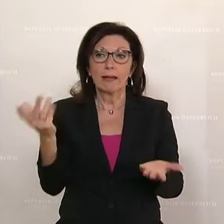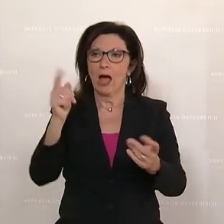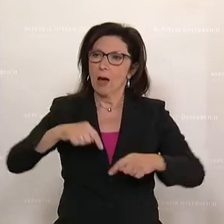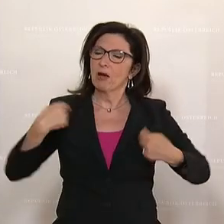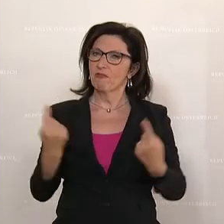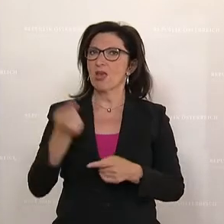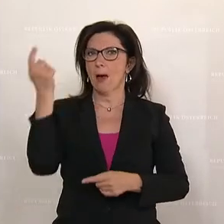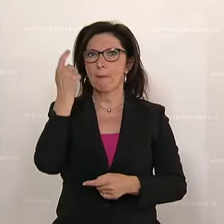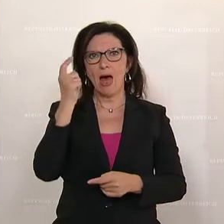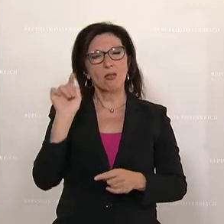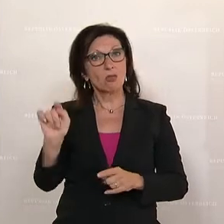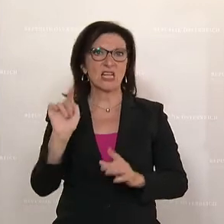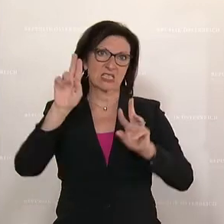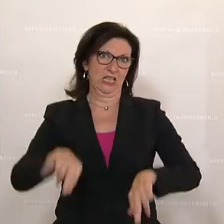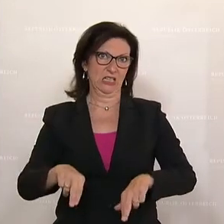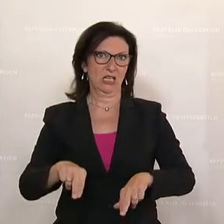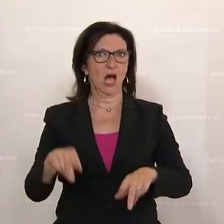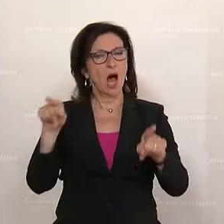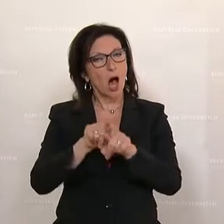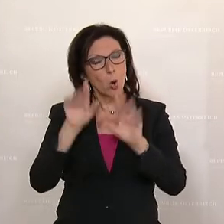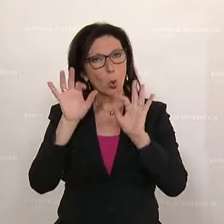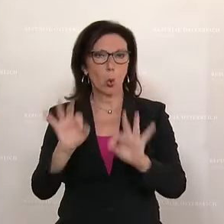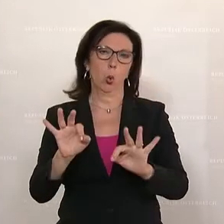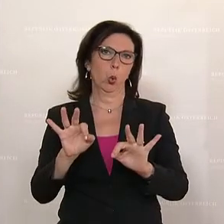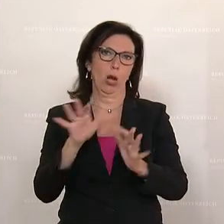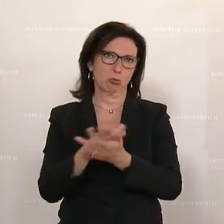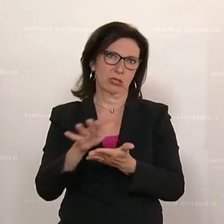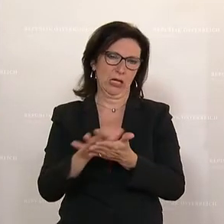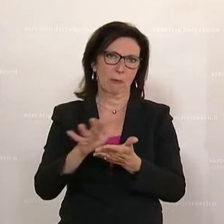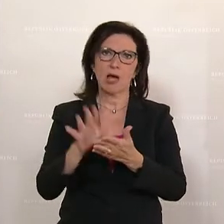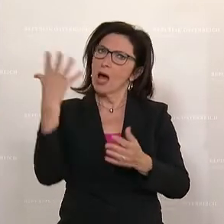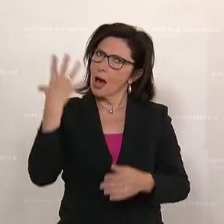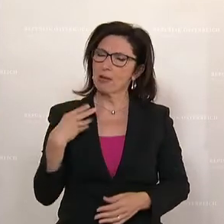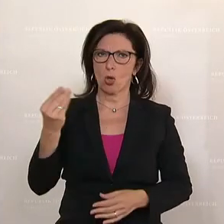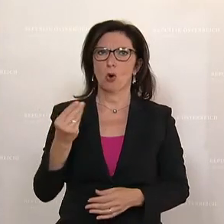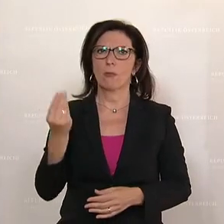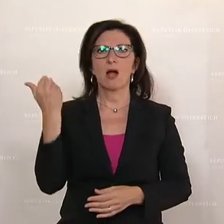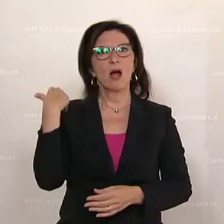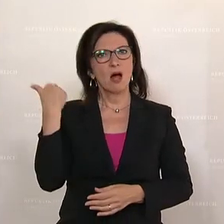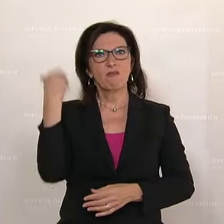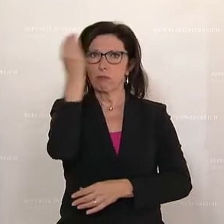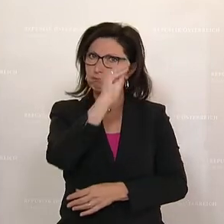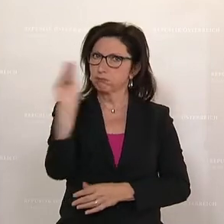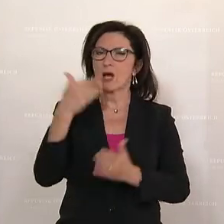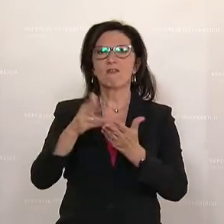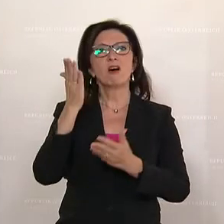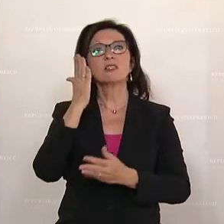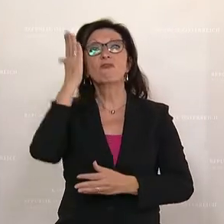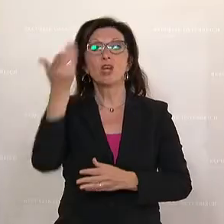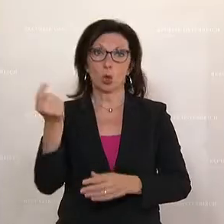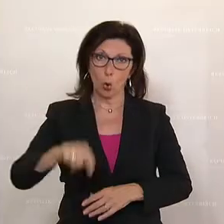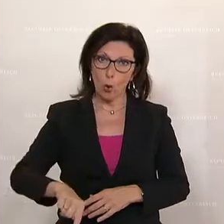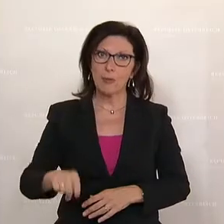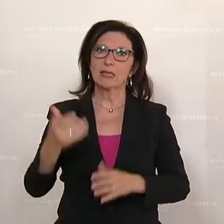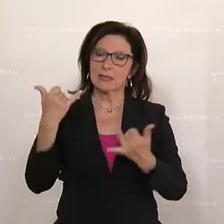und gut investiert ist. Aber nochmals, wir haben angekündigt, was wir tun. Wir haben einem Pfad vorgegeben und